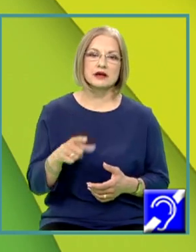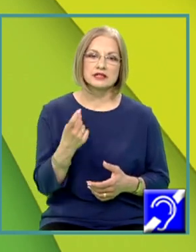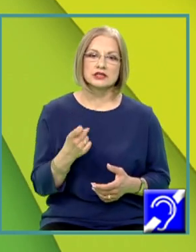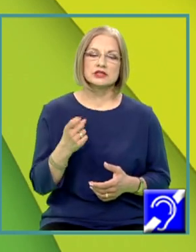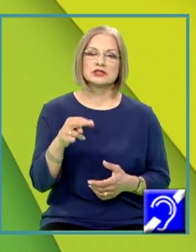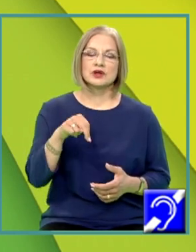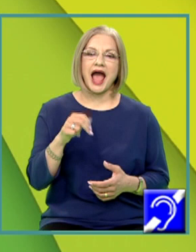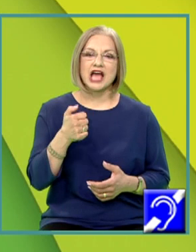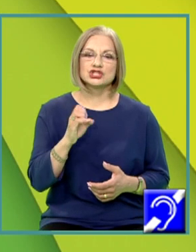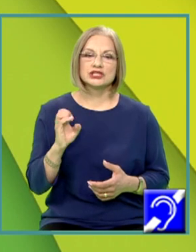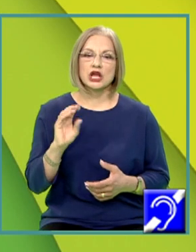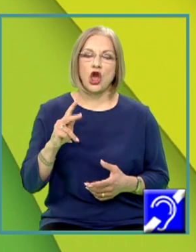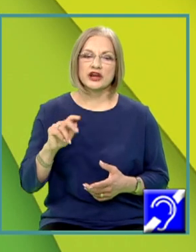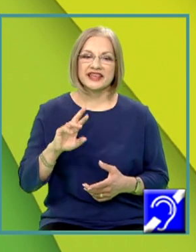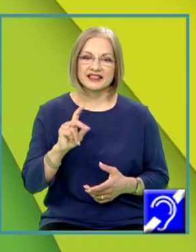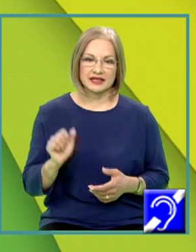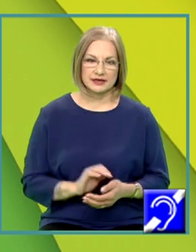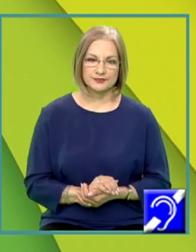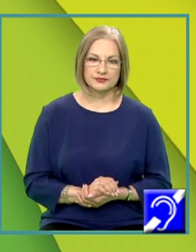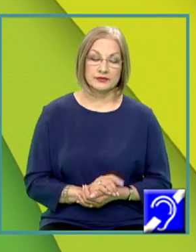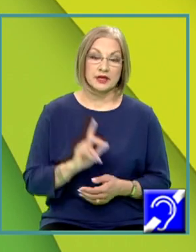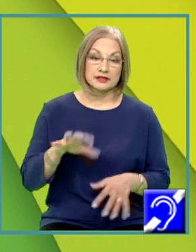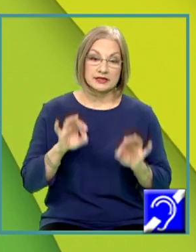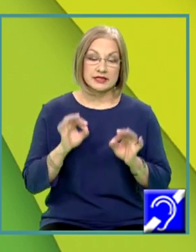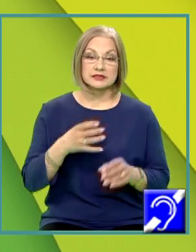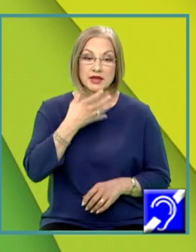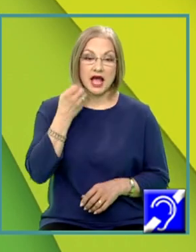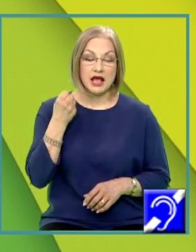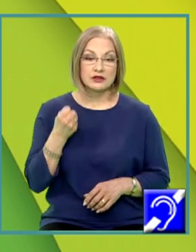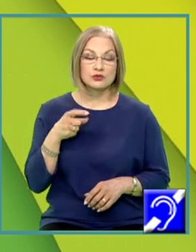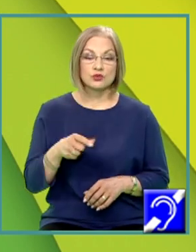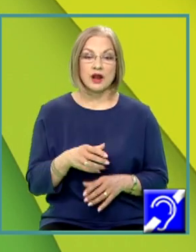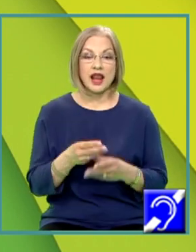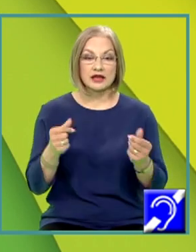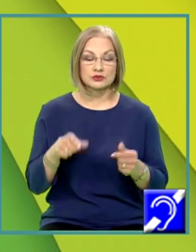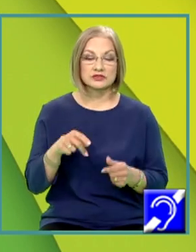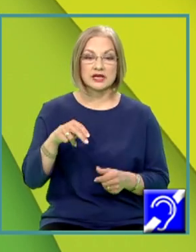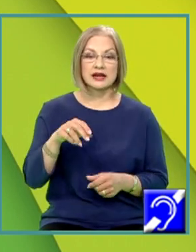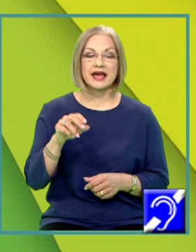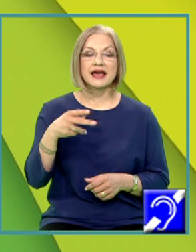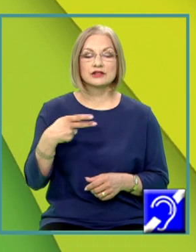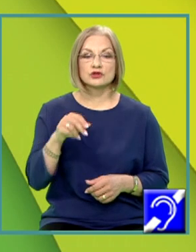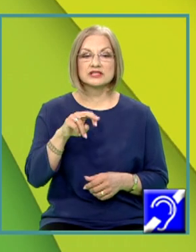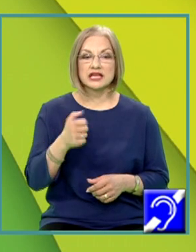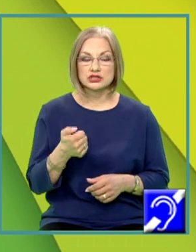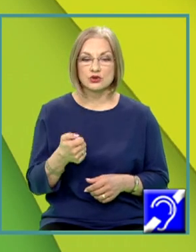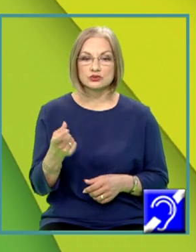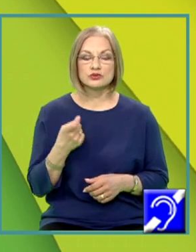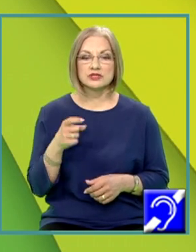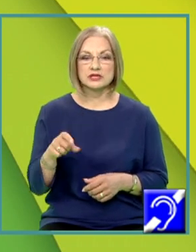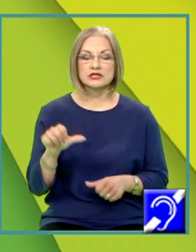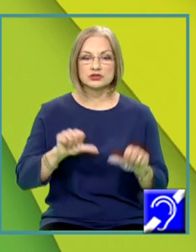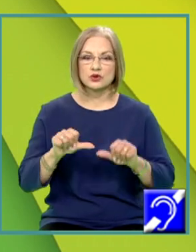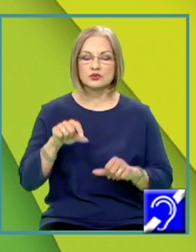Determinați căldura degajată la neutralizarea hidroxidului de sodiu din soluția cu acidul